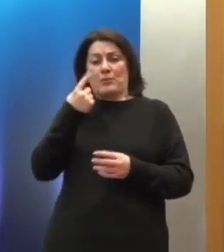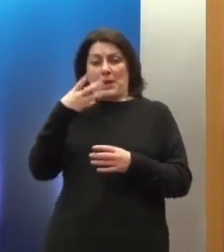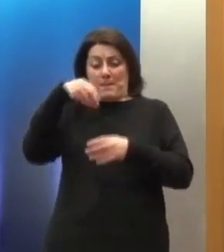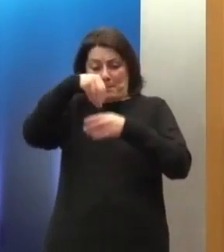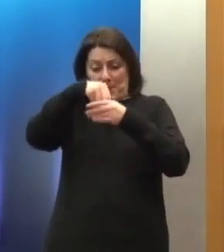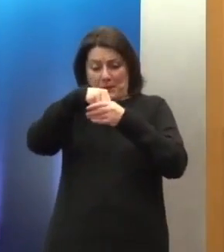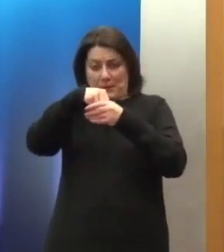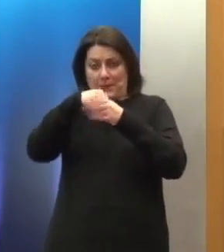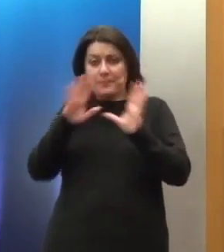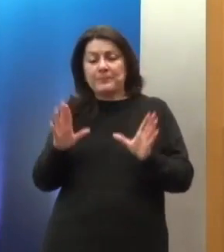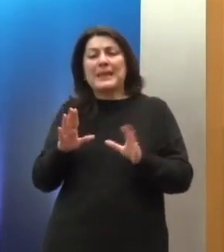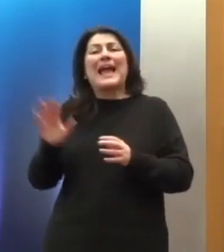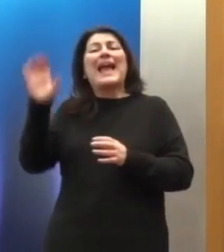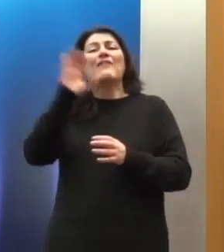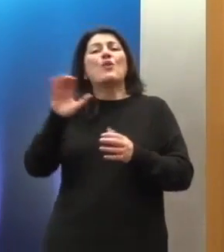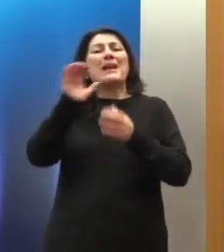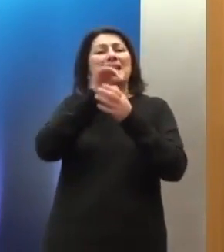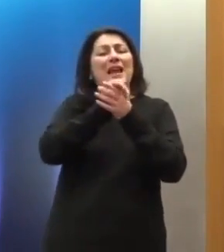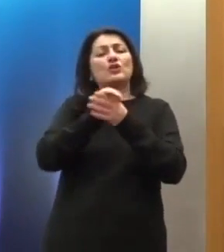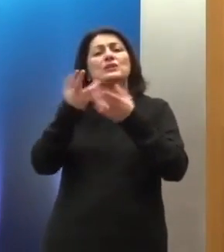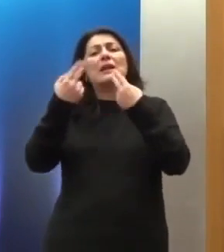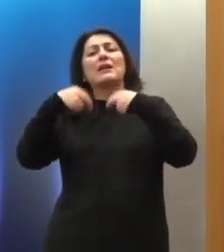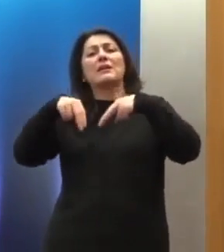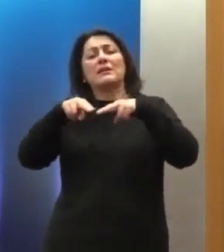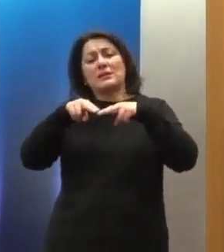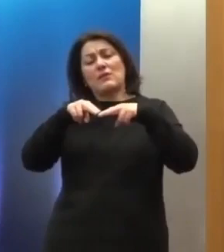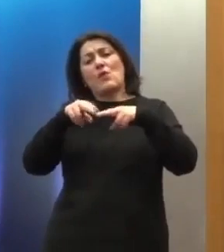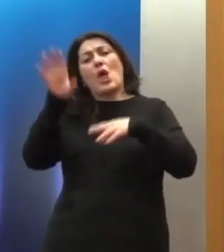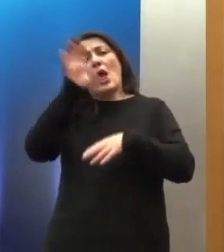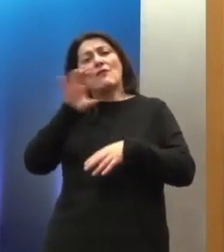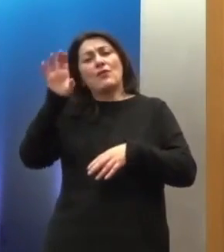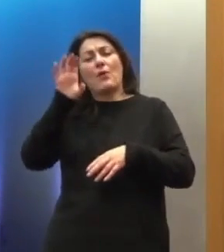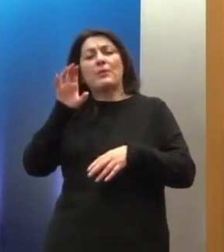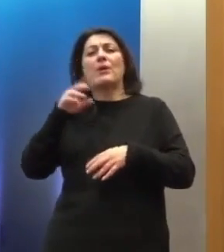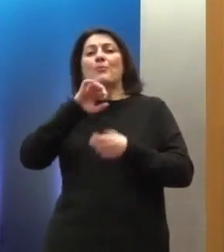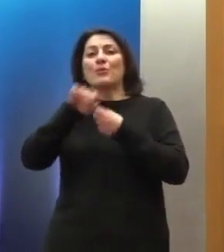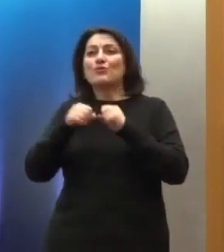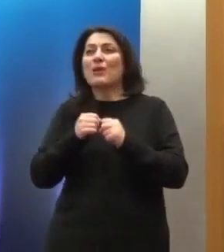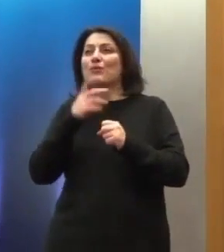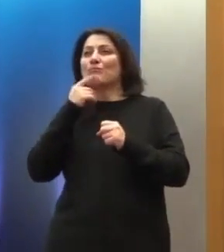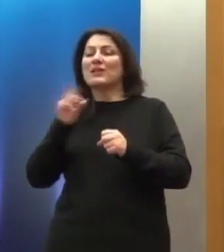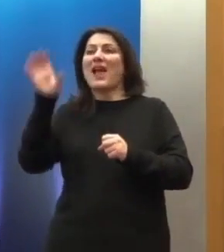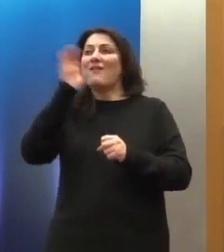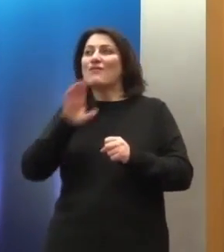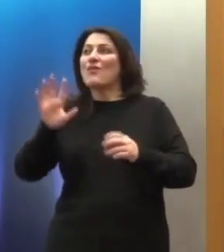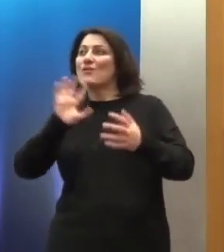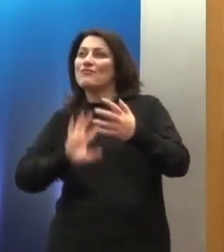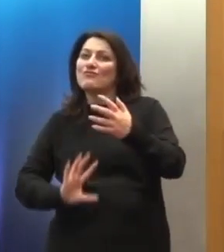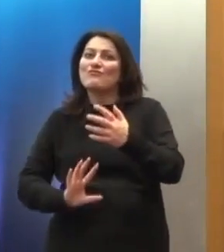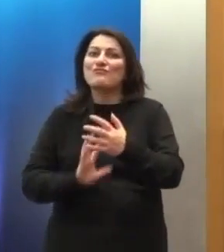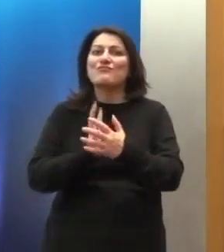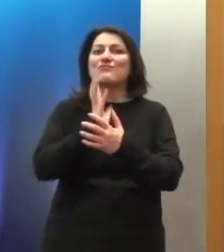Ευρωπαϊκή Ένωση, όσο και το Συμβούριο της Ευρώπης, επιχειρούν να πετύχουν αυτό που λέμε ευημερία και ειρήνη στην